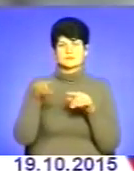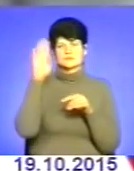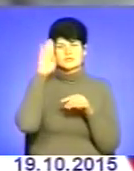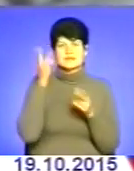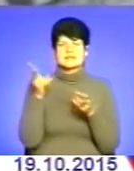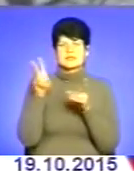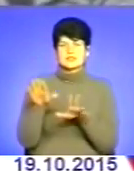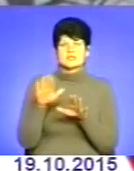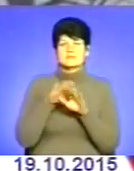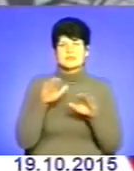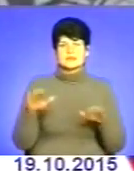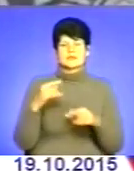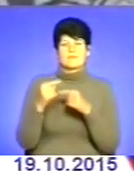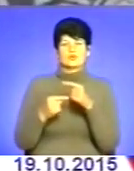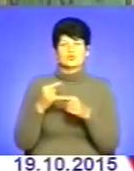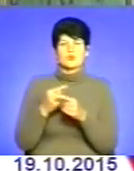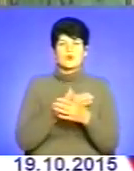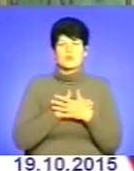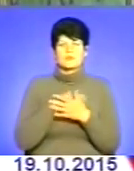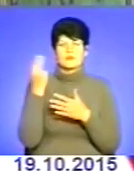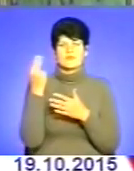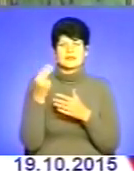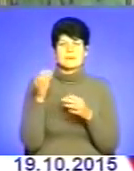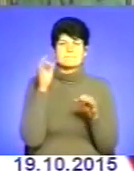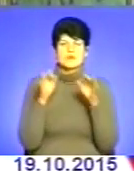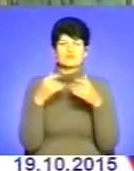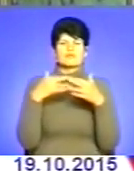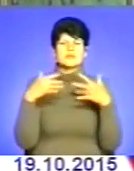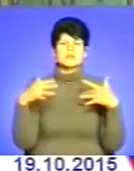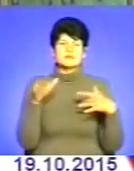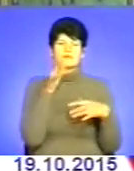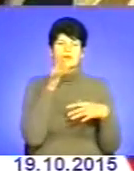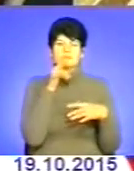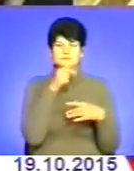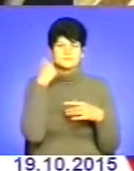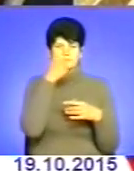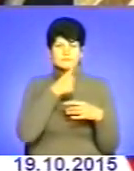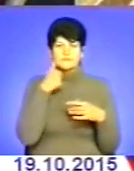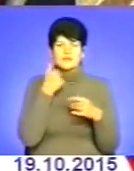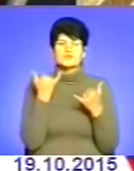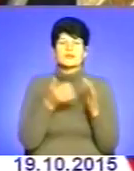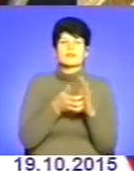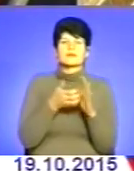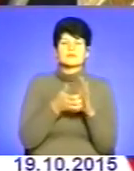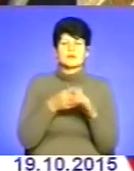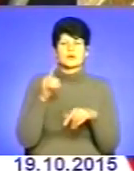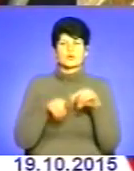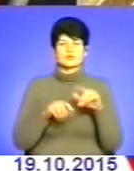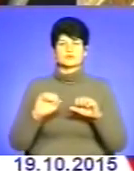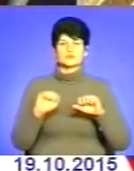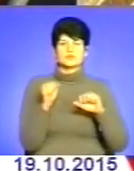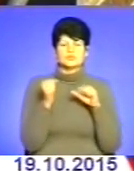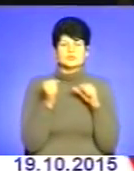дітям та онукам Любив малювати природу у різні пори року Не вистачає сьогодні родині, колегам та друзям